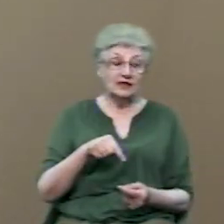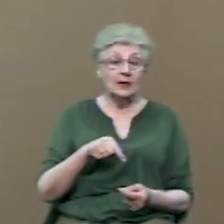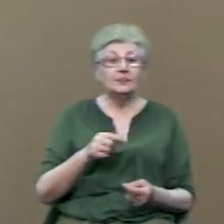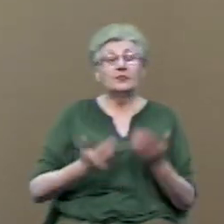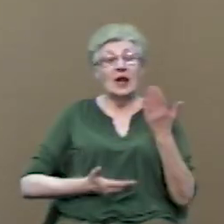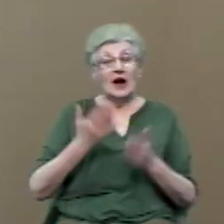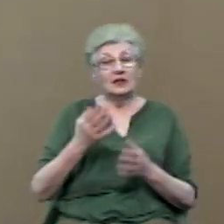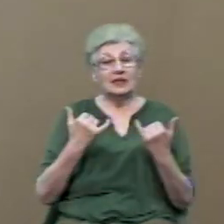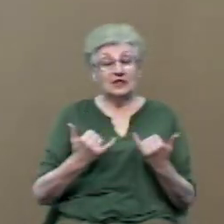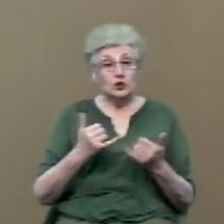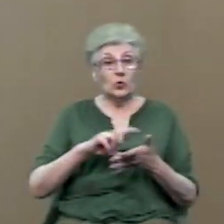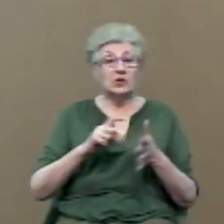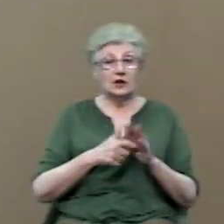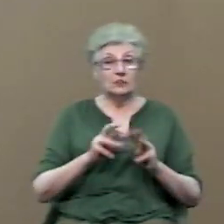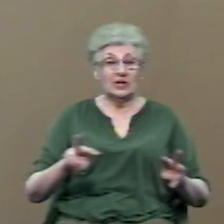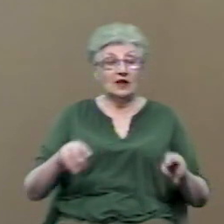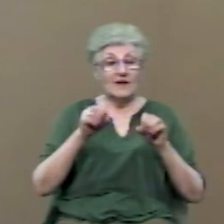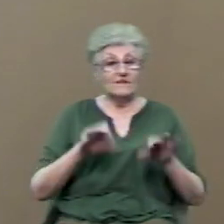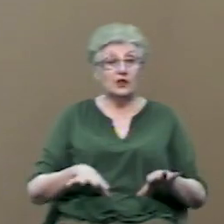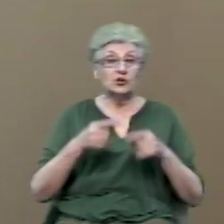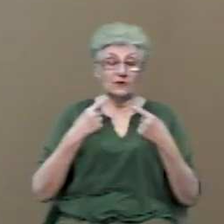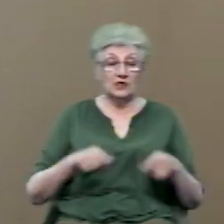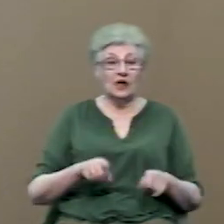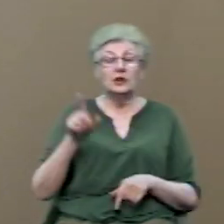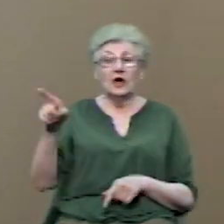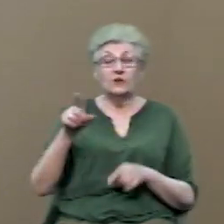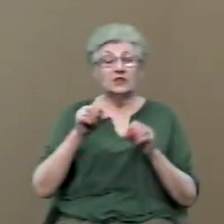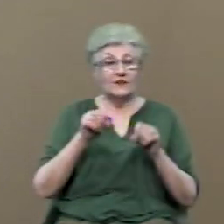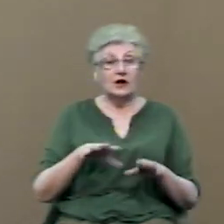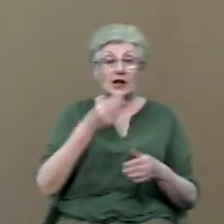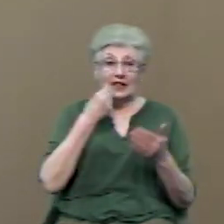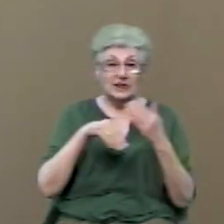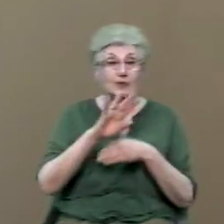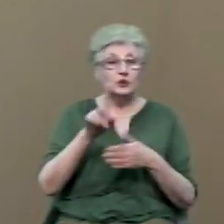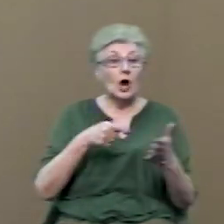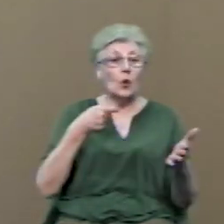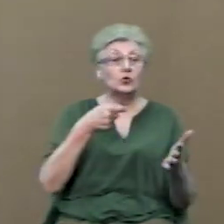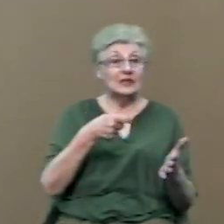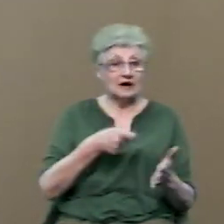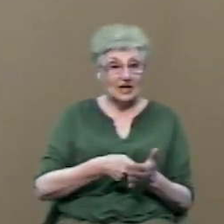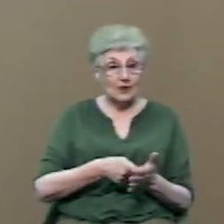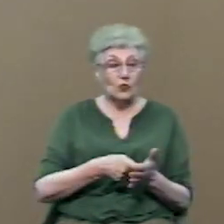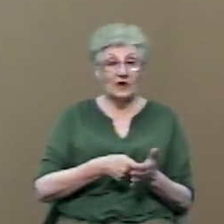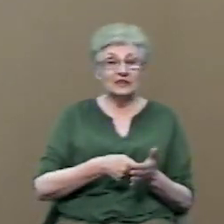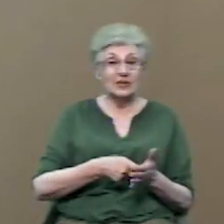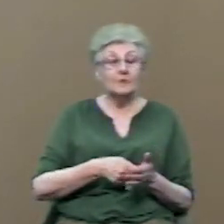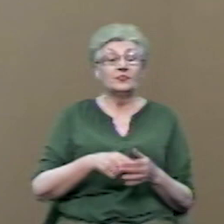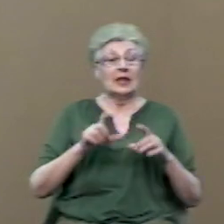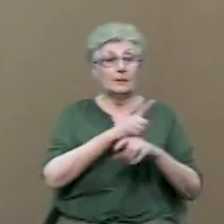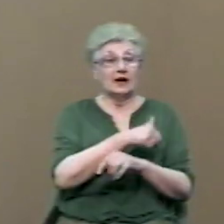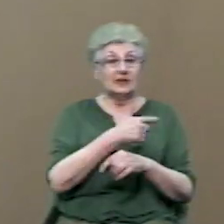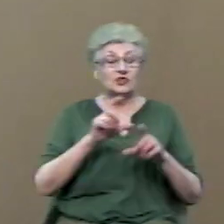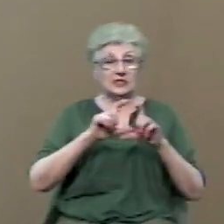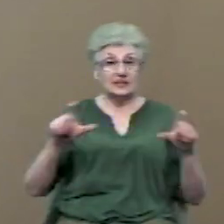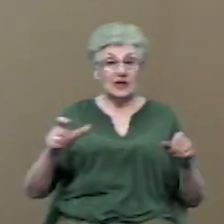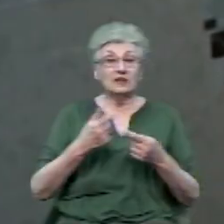на сьогодні Кабінет міністрів вирішив інакше. Вони вирішили, що ліпше утримувати заклади, які є